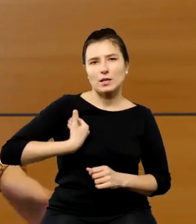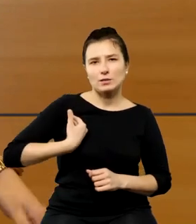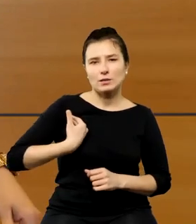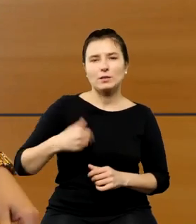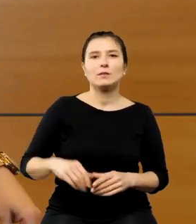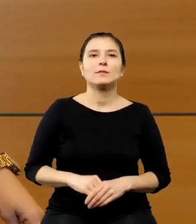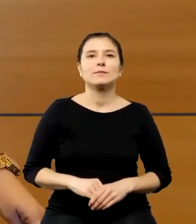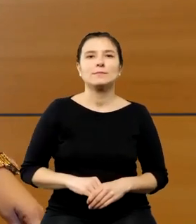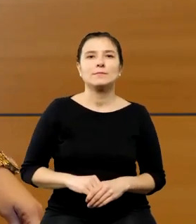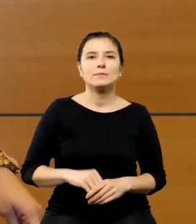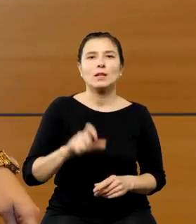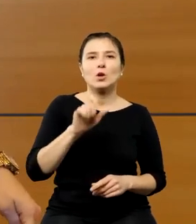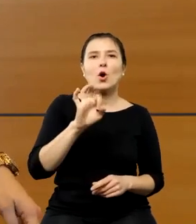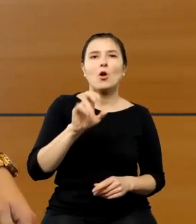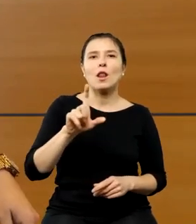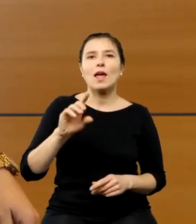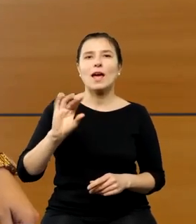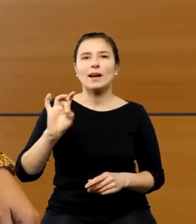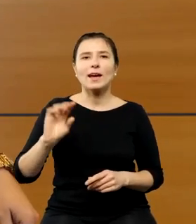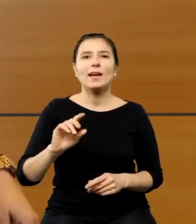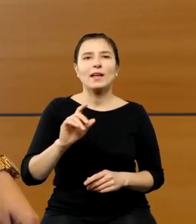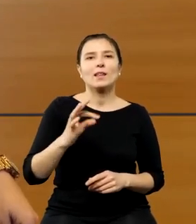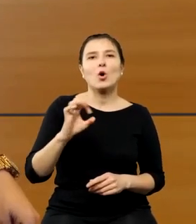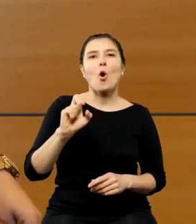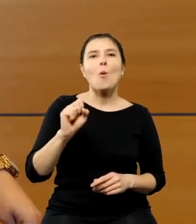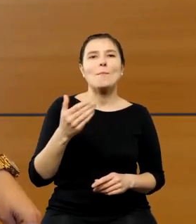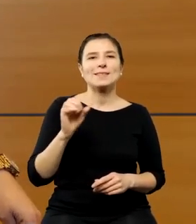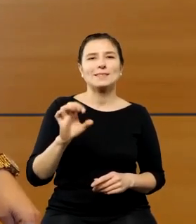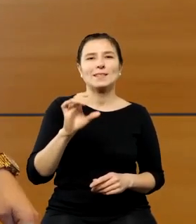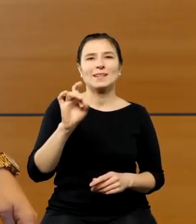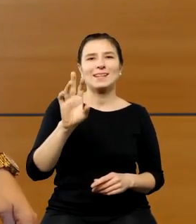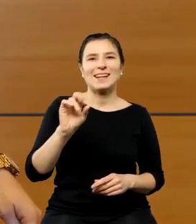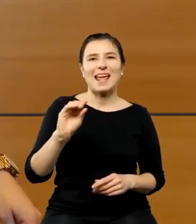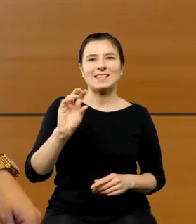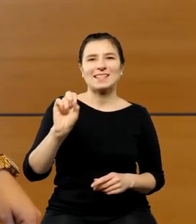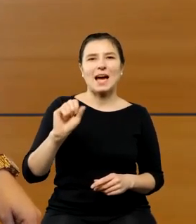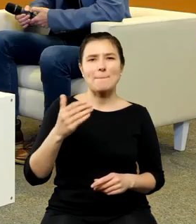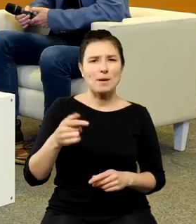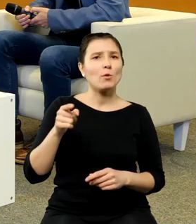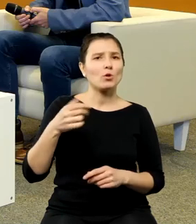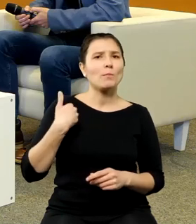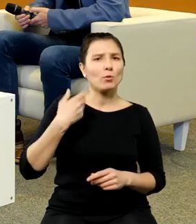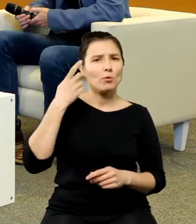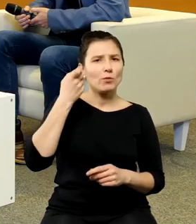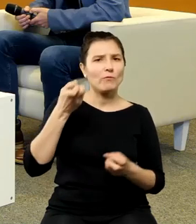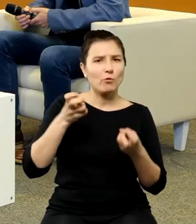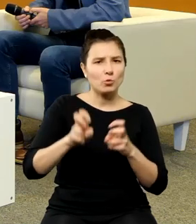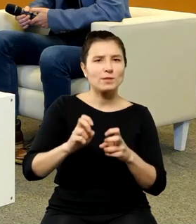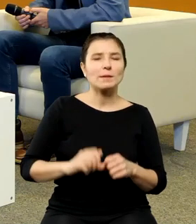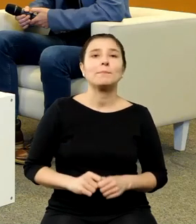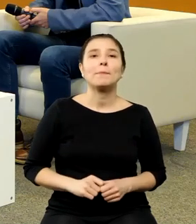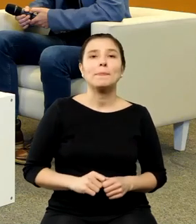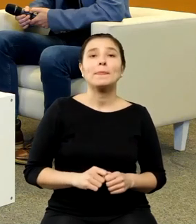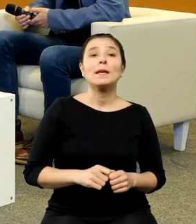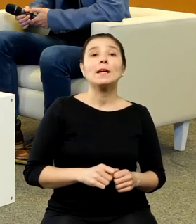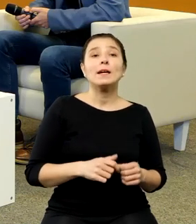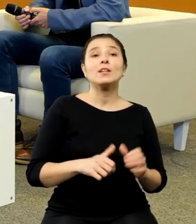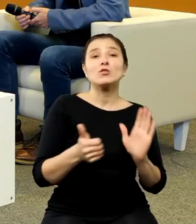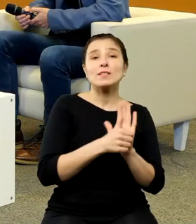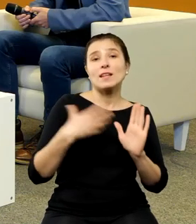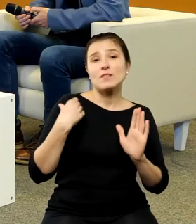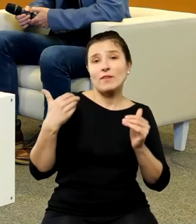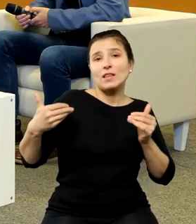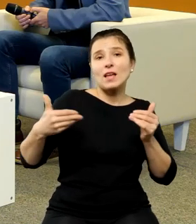Gresham College, College Greshama, Tomasa Greshama, który był jego twórcą i od końca XVI wieku